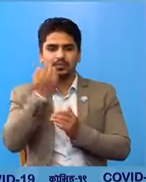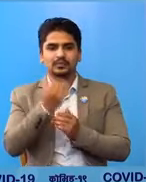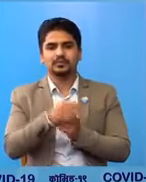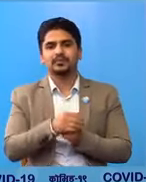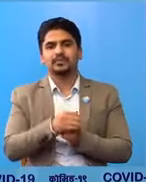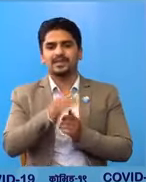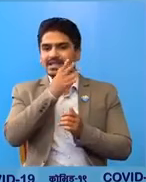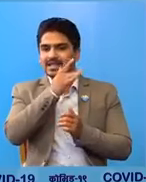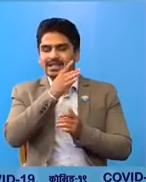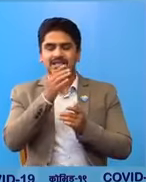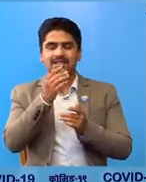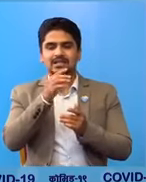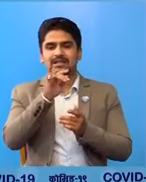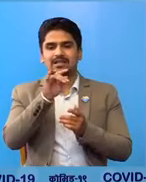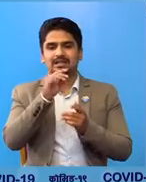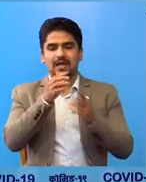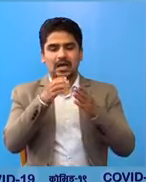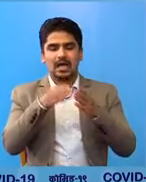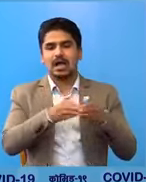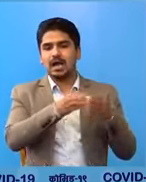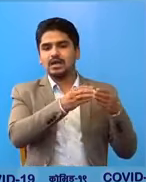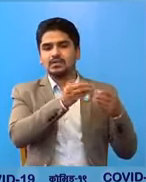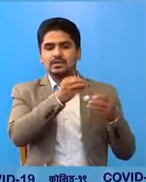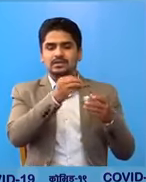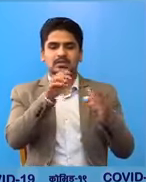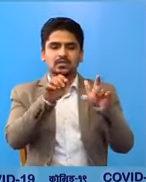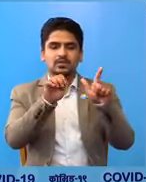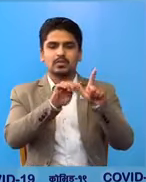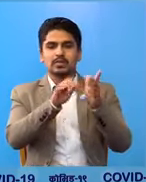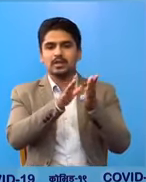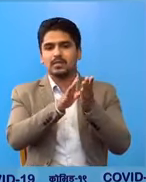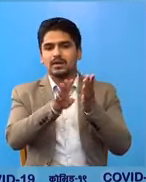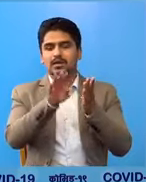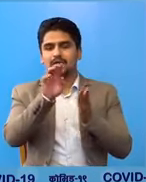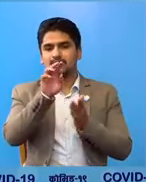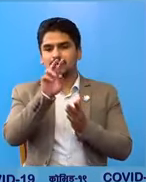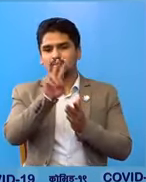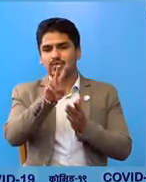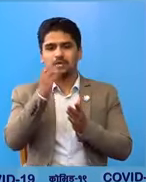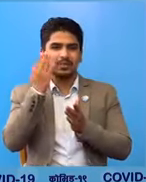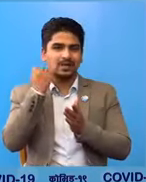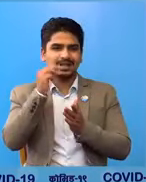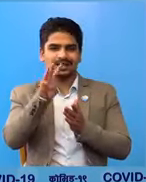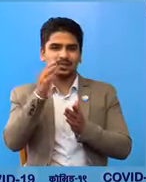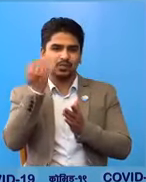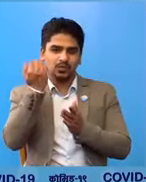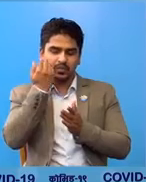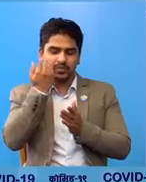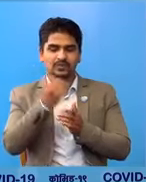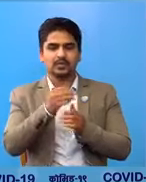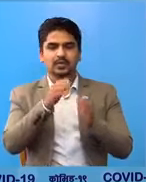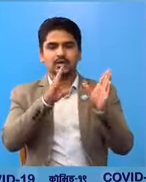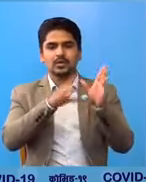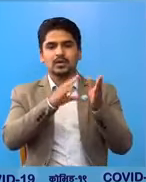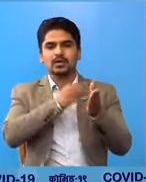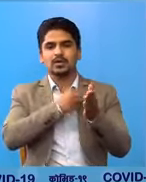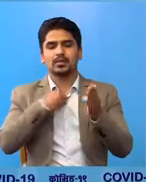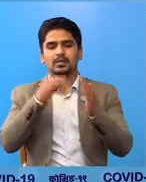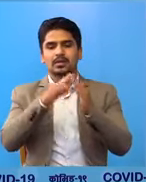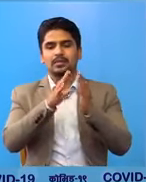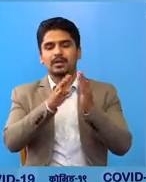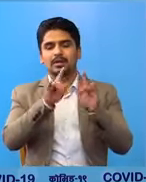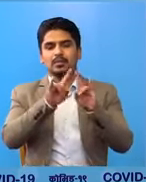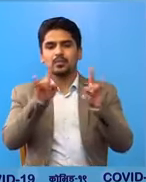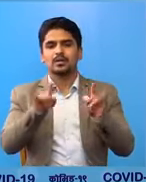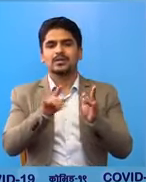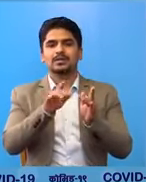कोईर सेंटर बाट सब्तरी का दुई महिला र तीन पुरुशरू गंडकी अस्पताल बाट पर्षा का